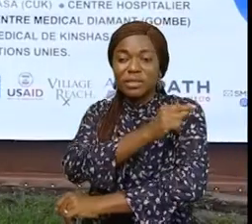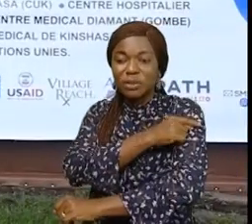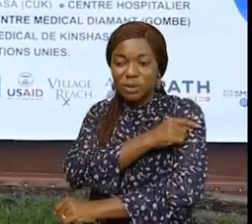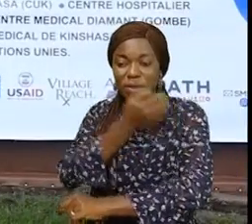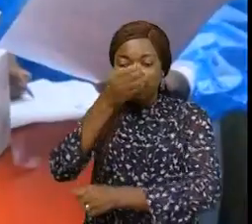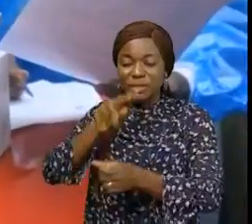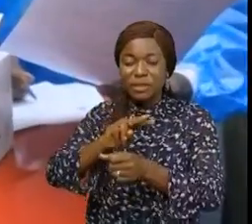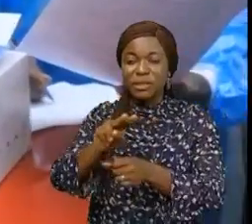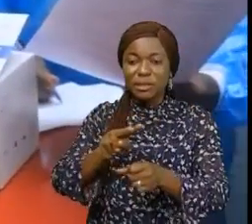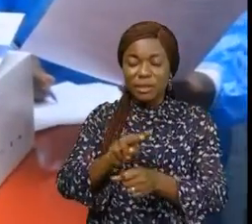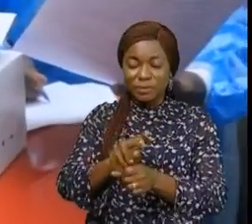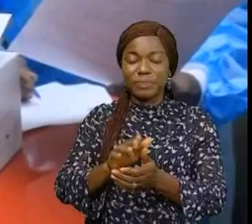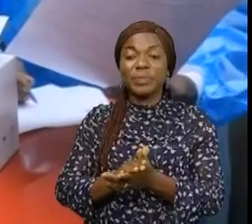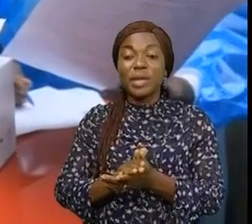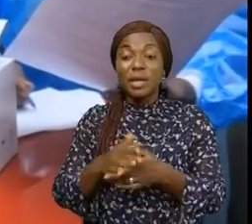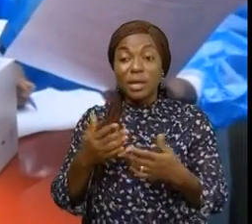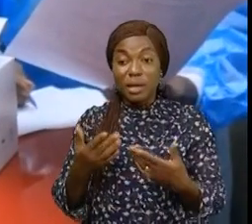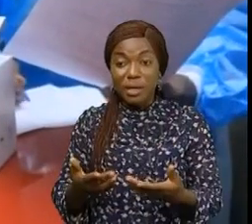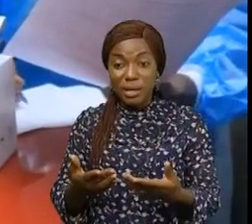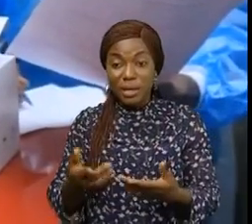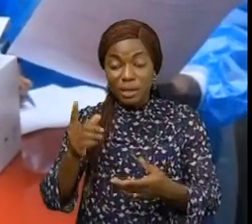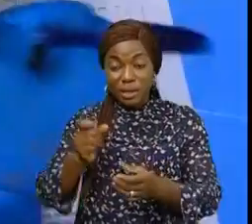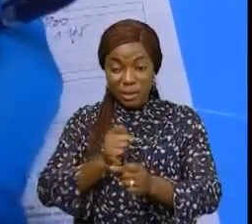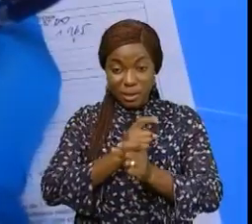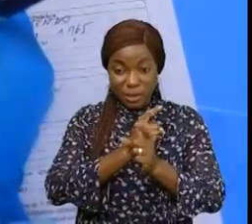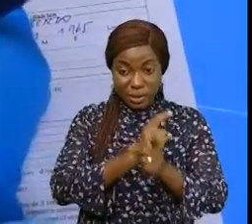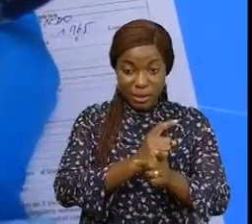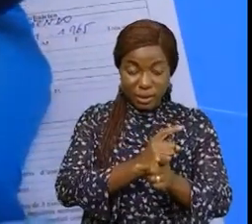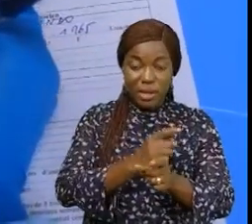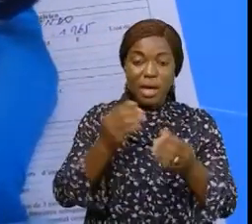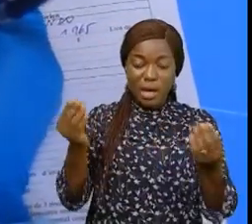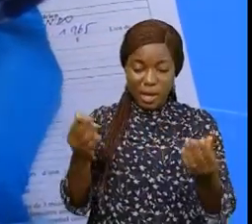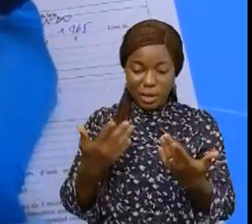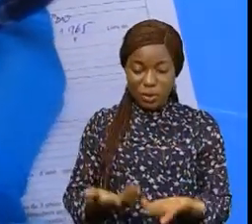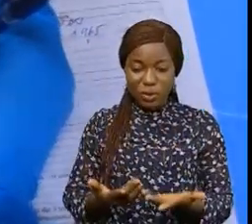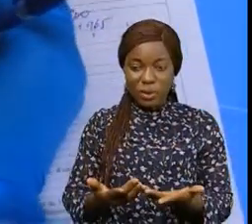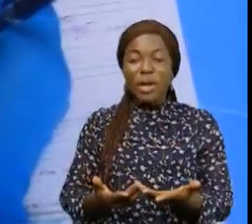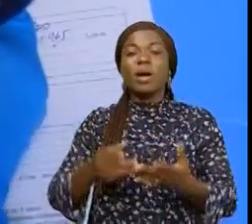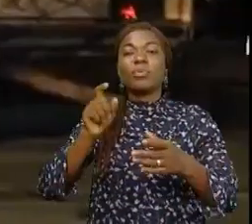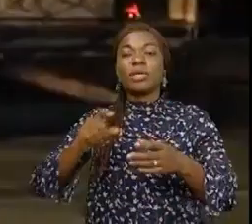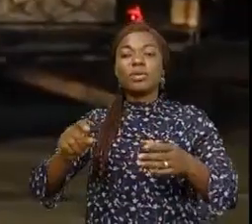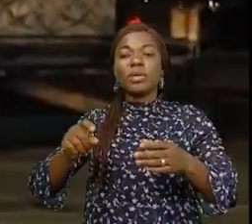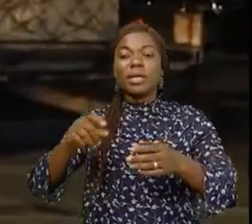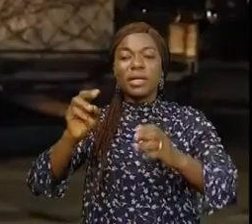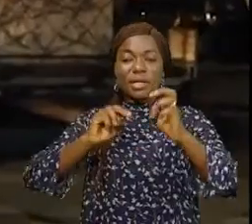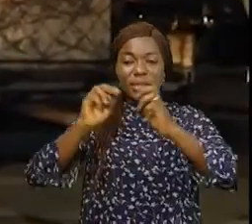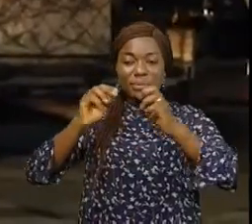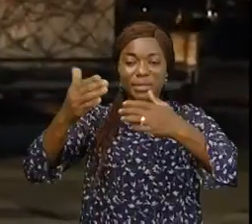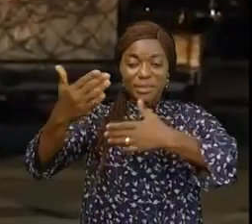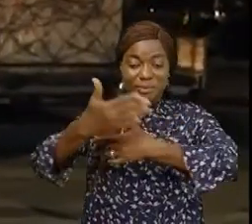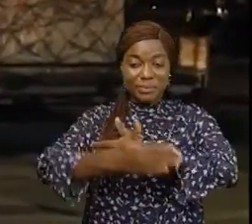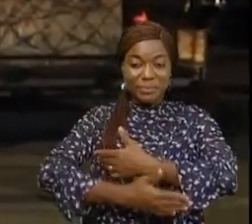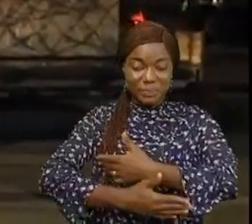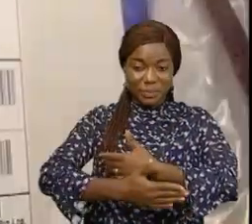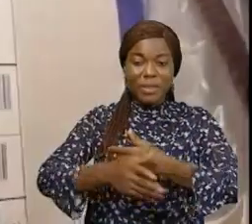la COVID-19 est la principale mesure efficace des luttes contre cette pandémie. A cela s'ajoutent les mesures barrières. La République démocratique du